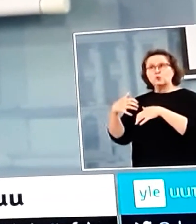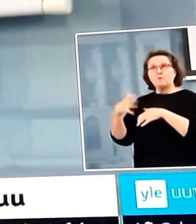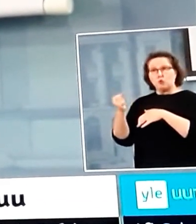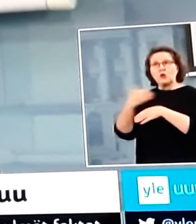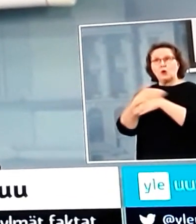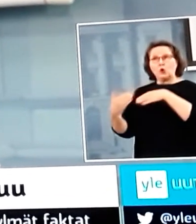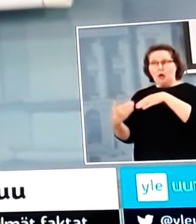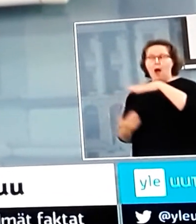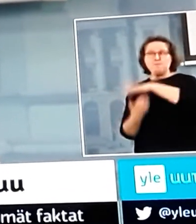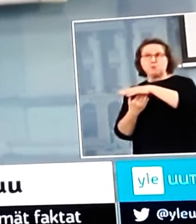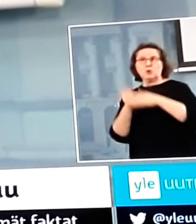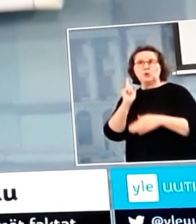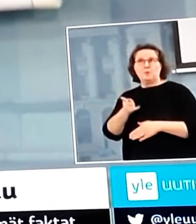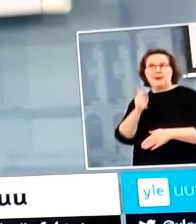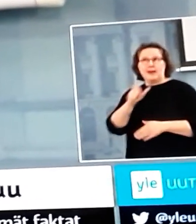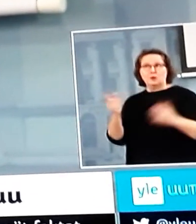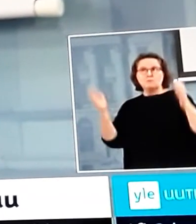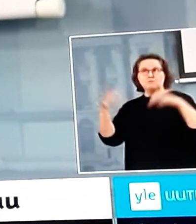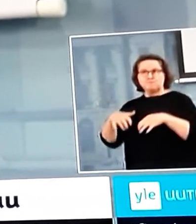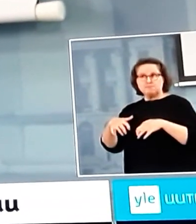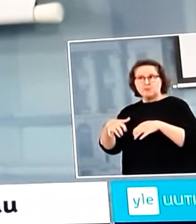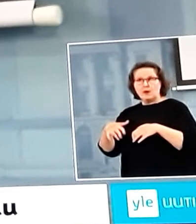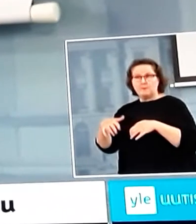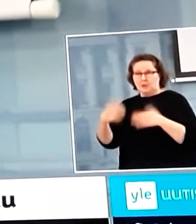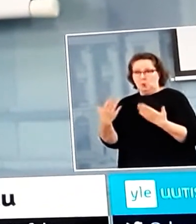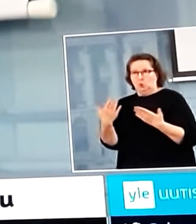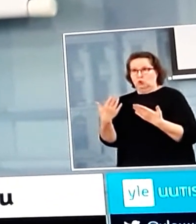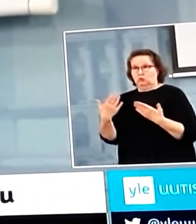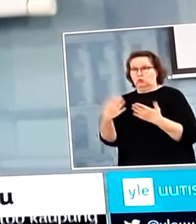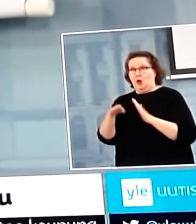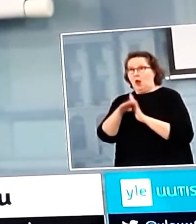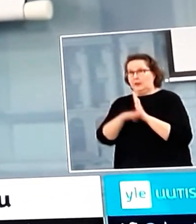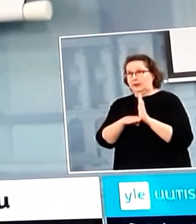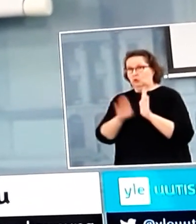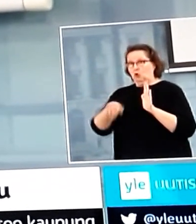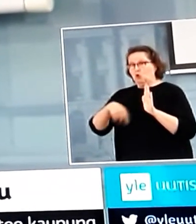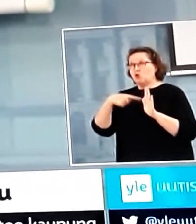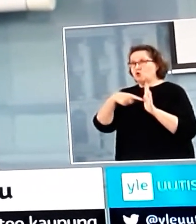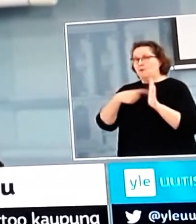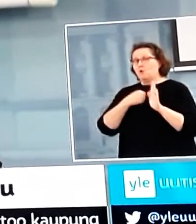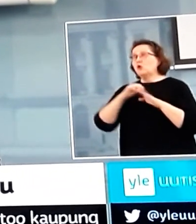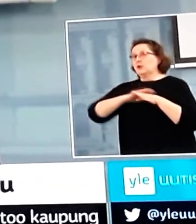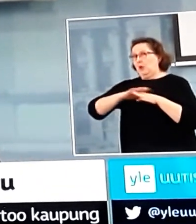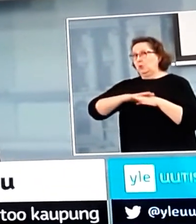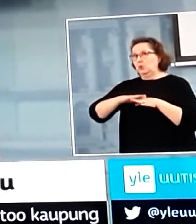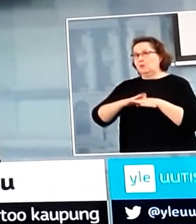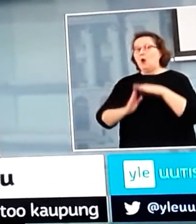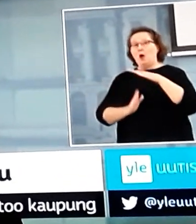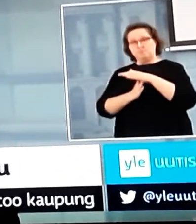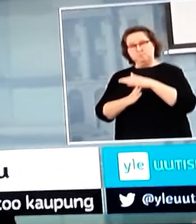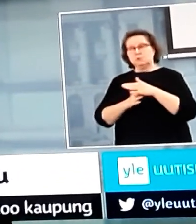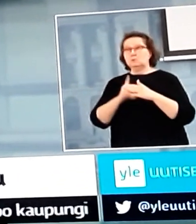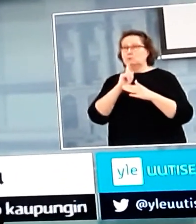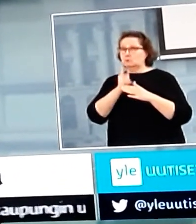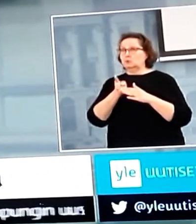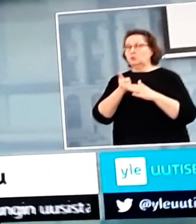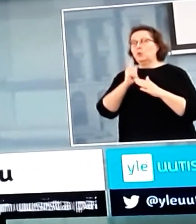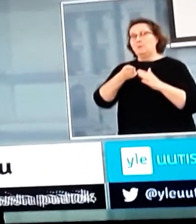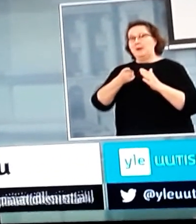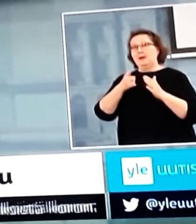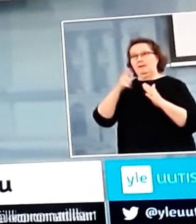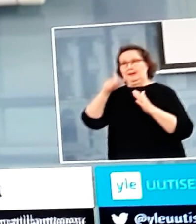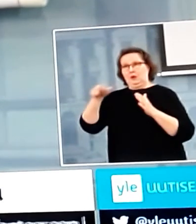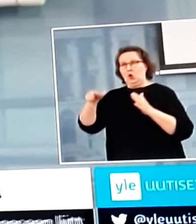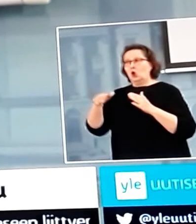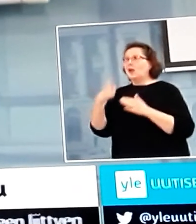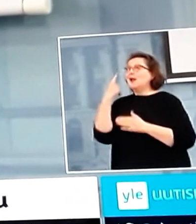ryhmiin. Tämä on käytössä olevan lainsäädännön nojalla mahdollista tehdä. Me myös olemme eilisissä